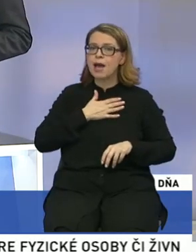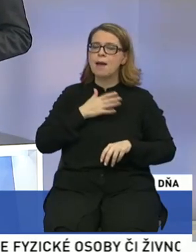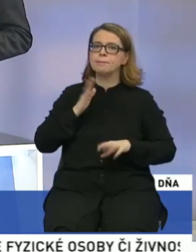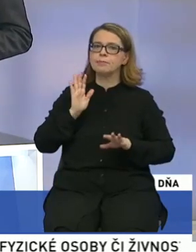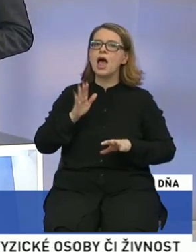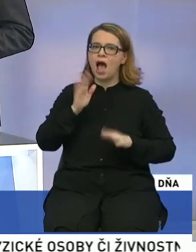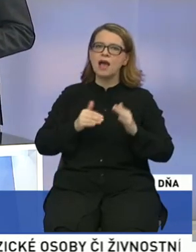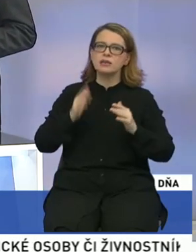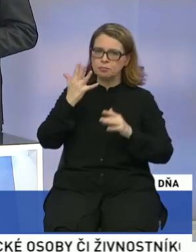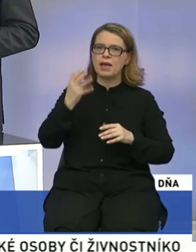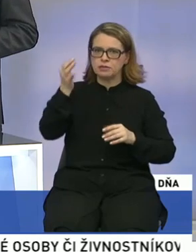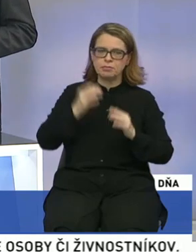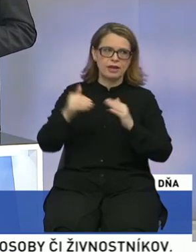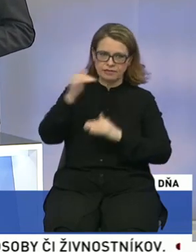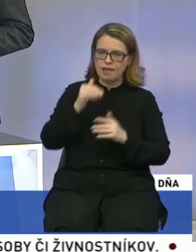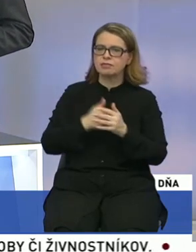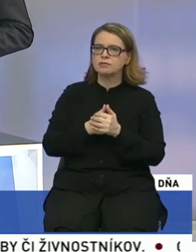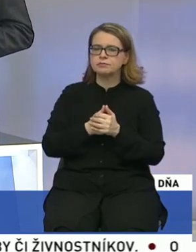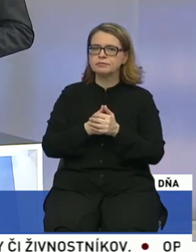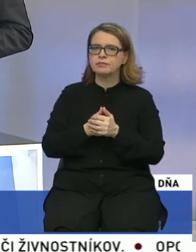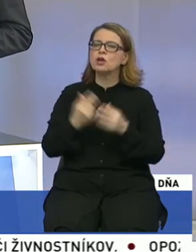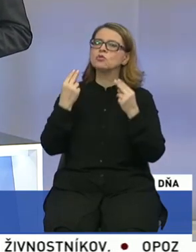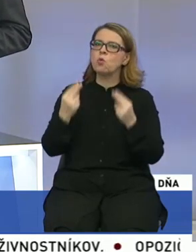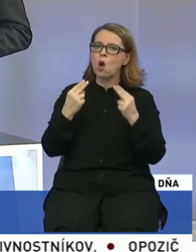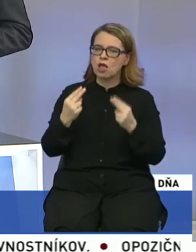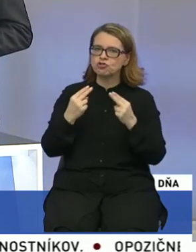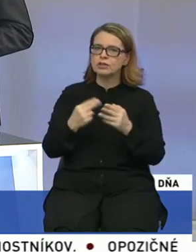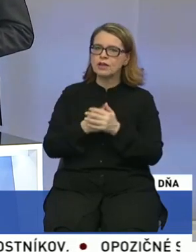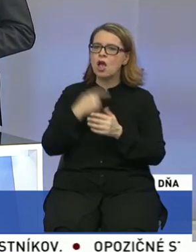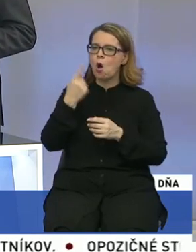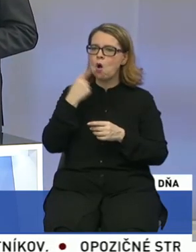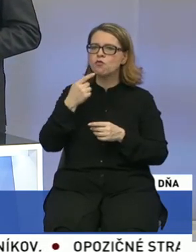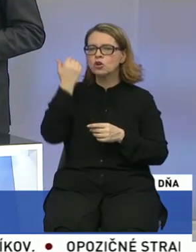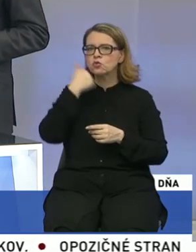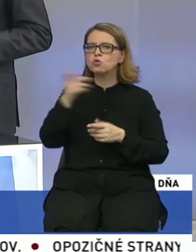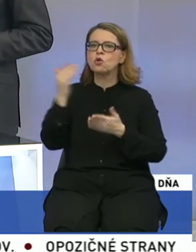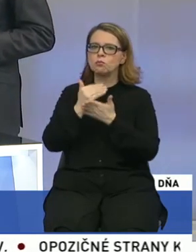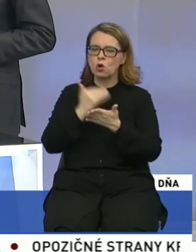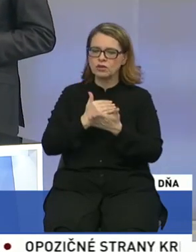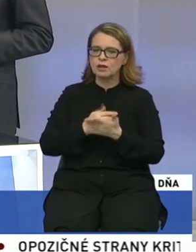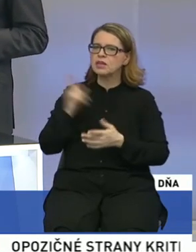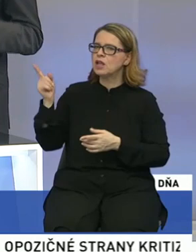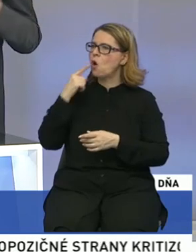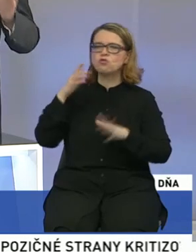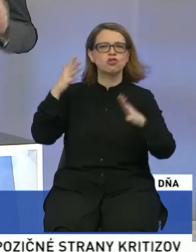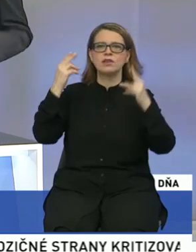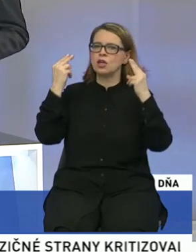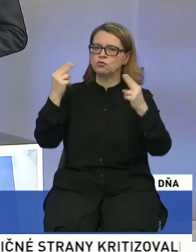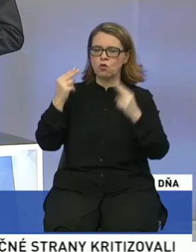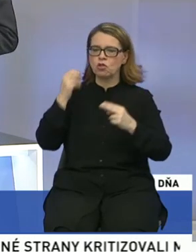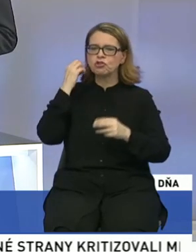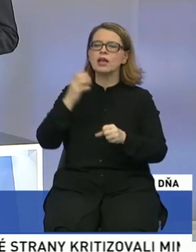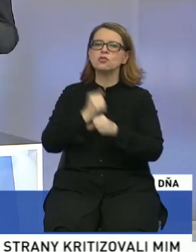5%. Dôležité je hovoriť ľuďom o programe. Ty hovoríš, že to nie je dôležité, pokiaľ urobíme